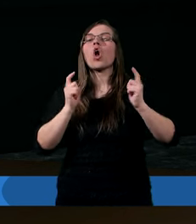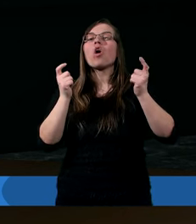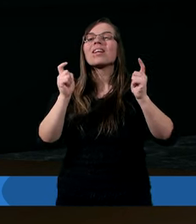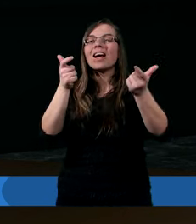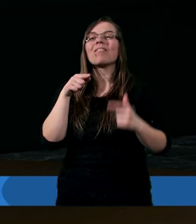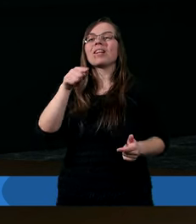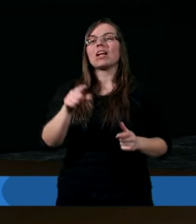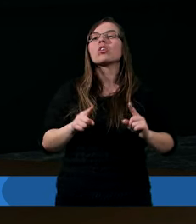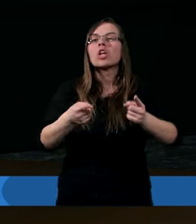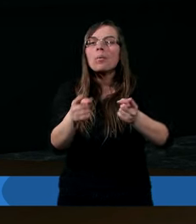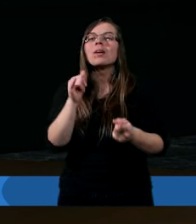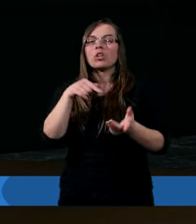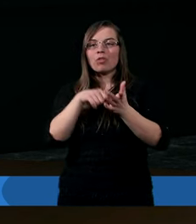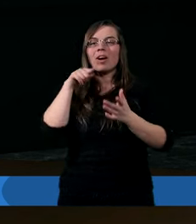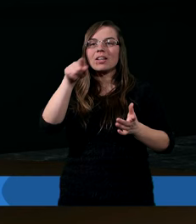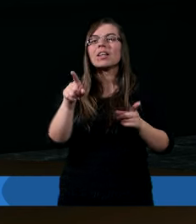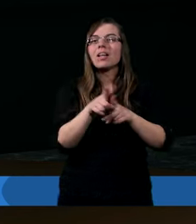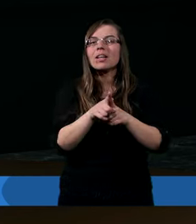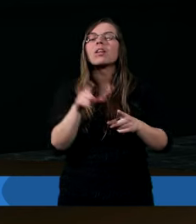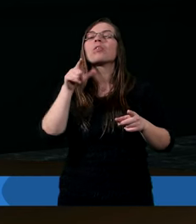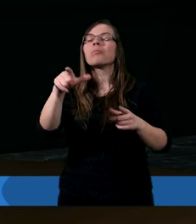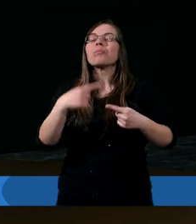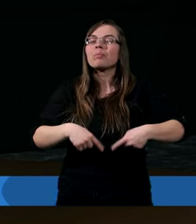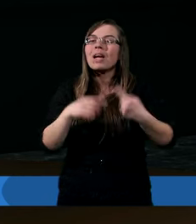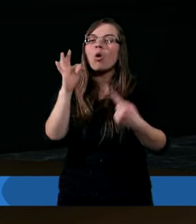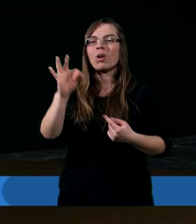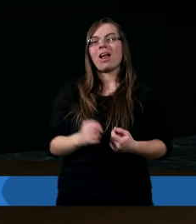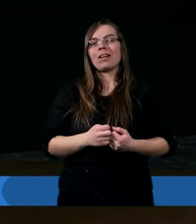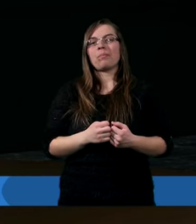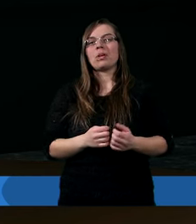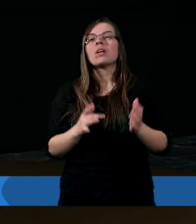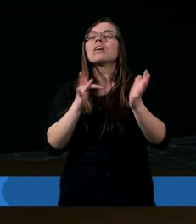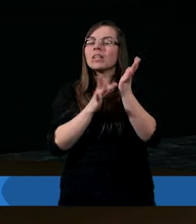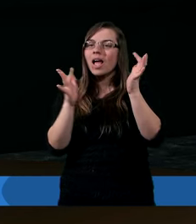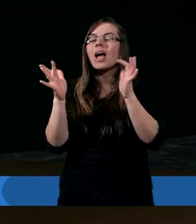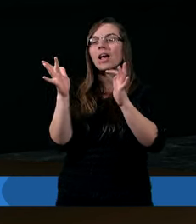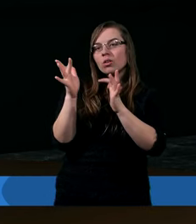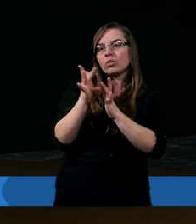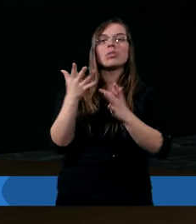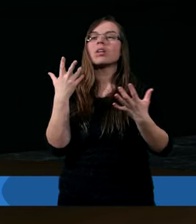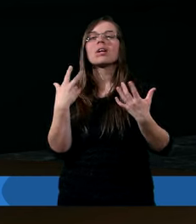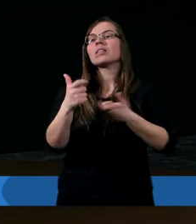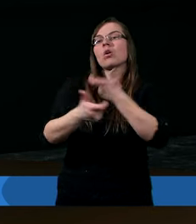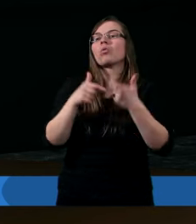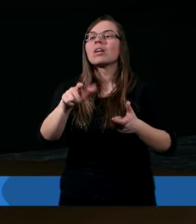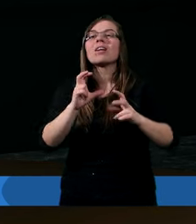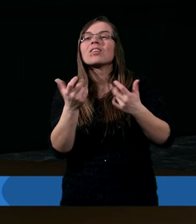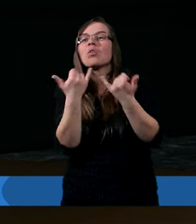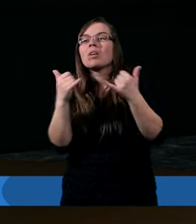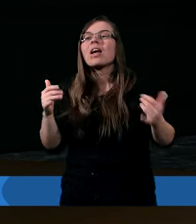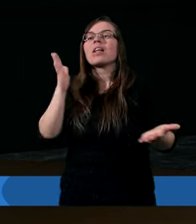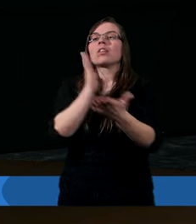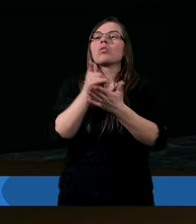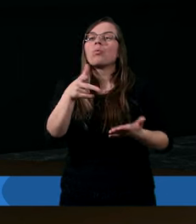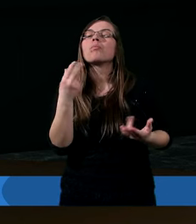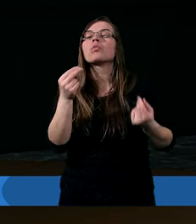kontaktu z Jezusem. I to też jest tożsame z przykazaniami. Bo przecież Jezus nie uczył niczego innego, tylko tego,